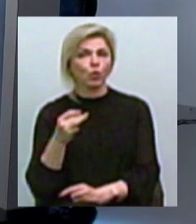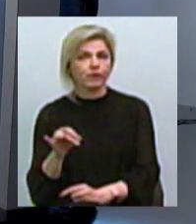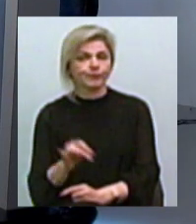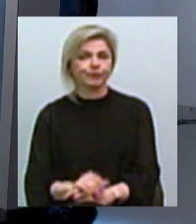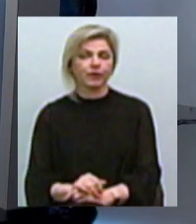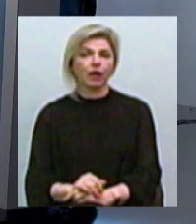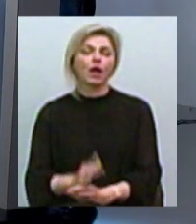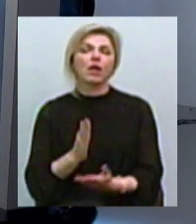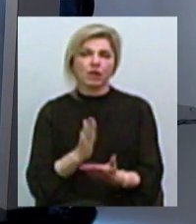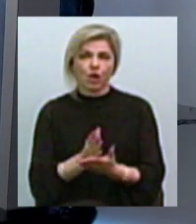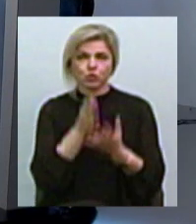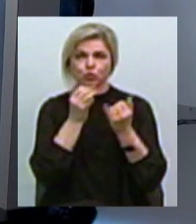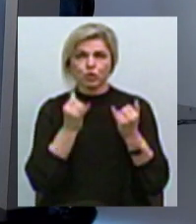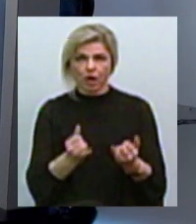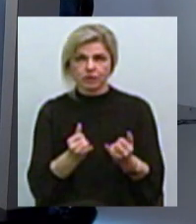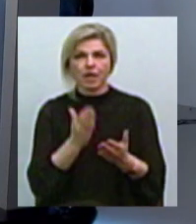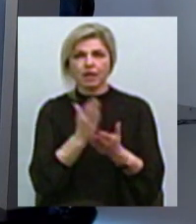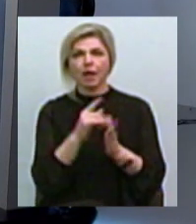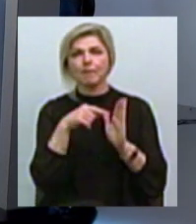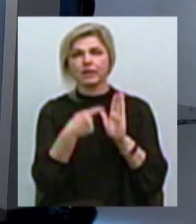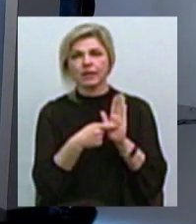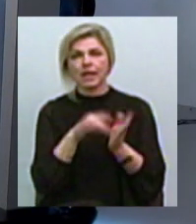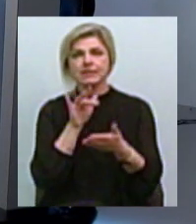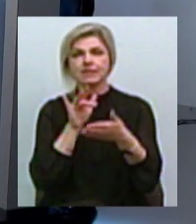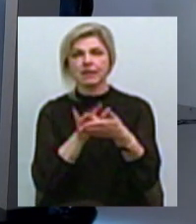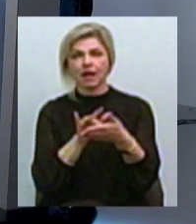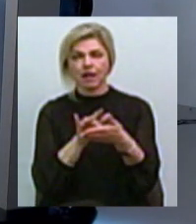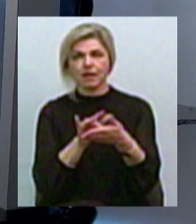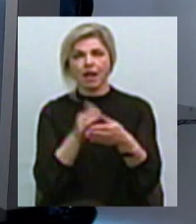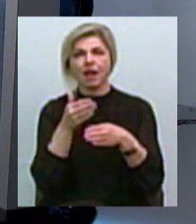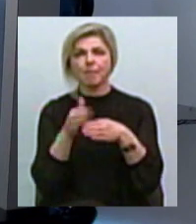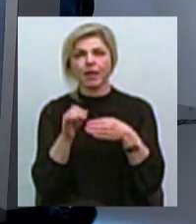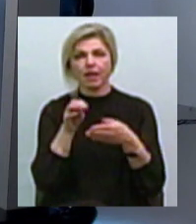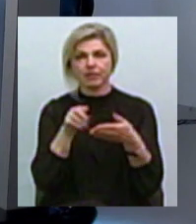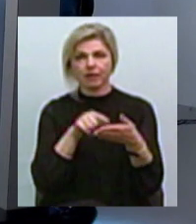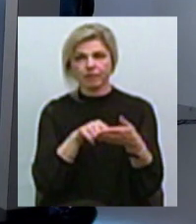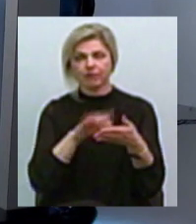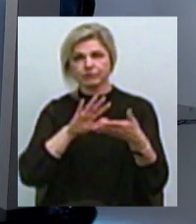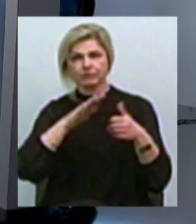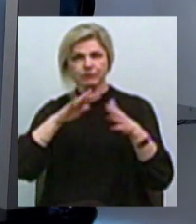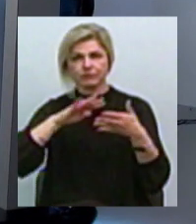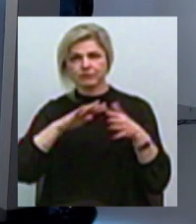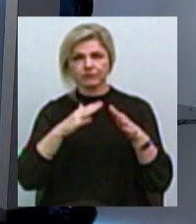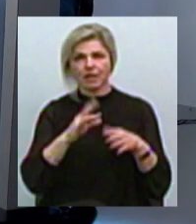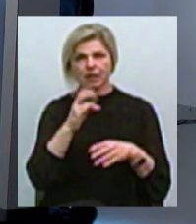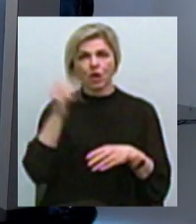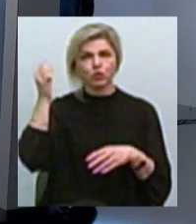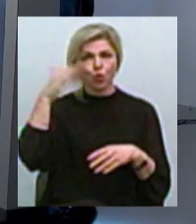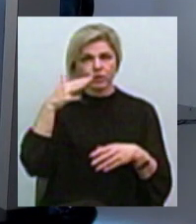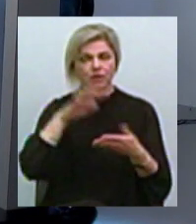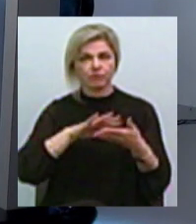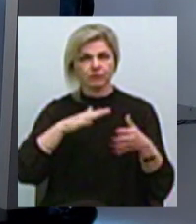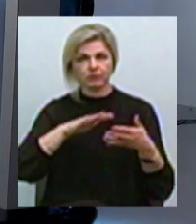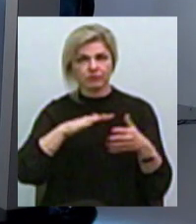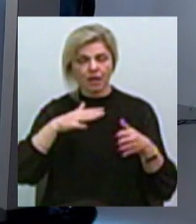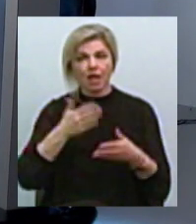Є певні питання до центрального елементу Це елемент, який переливається на сонці Він,